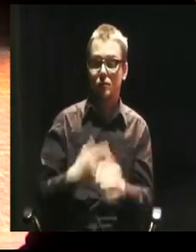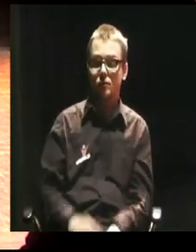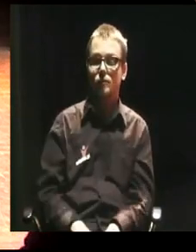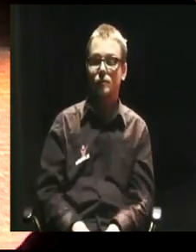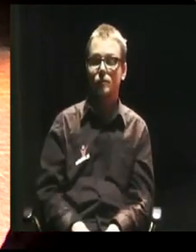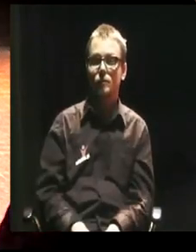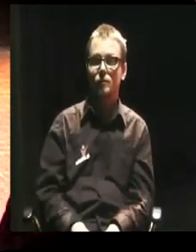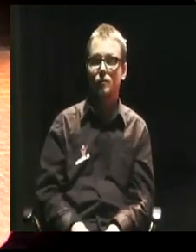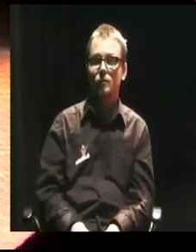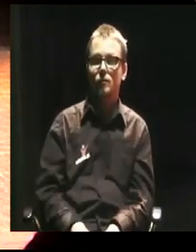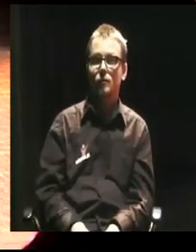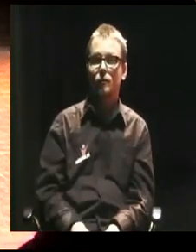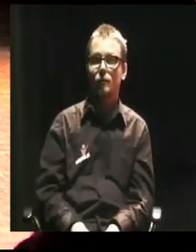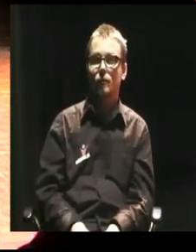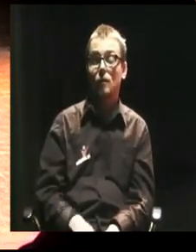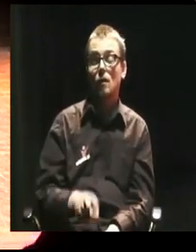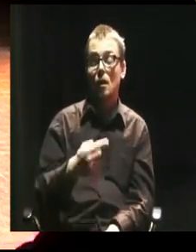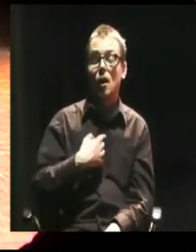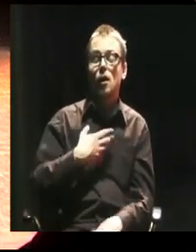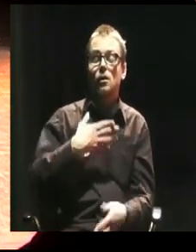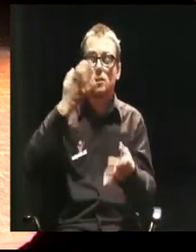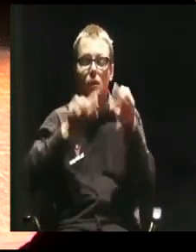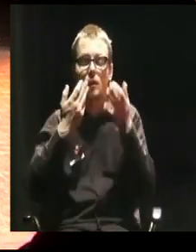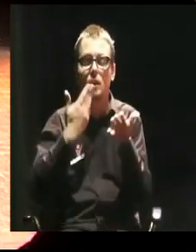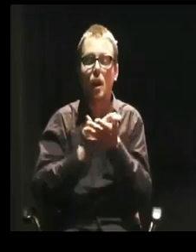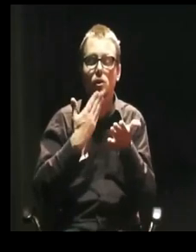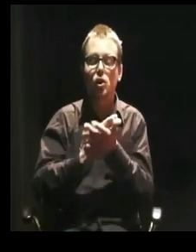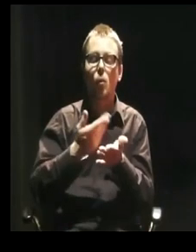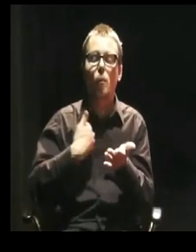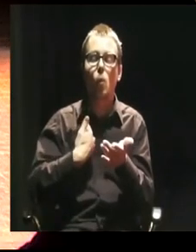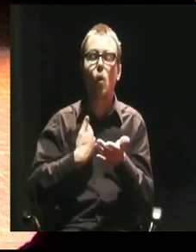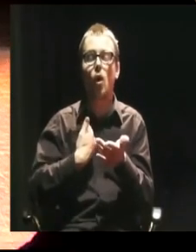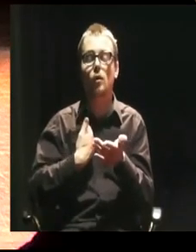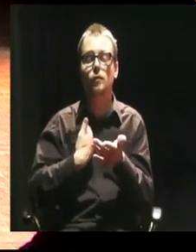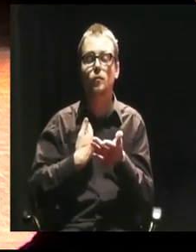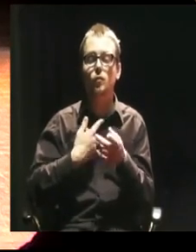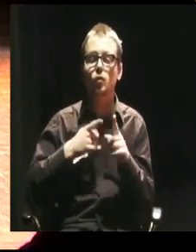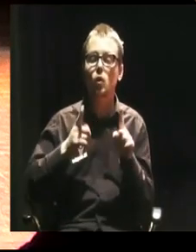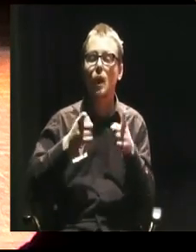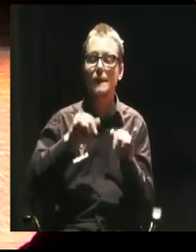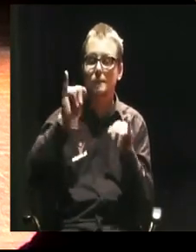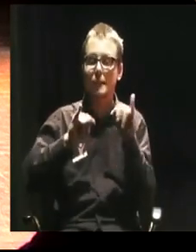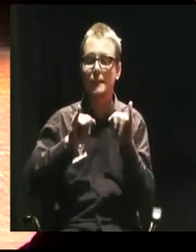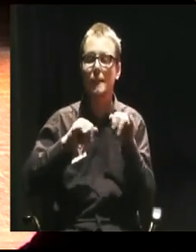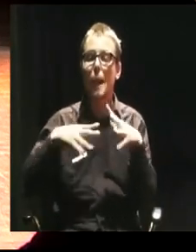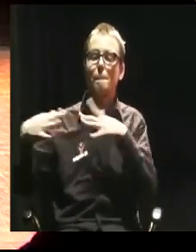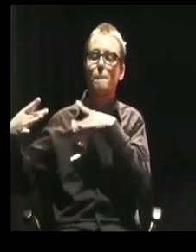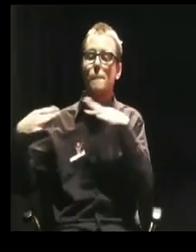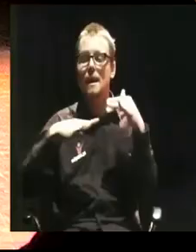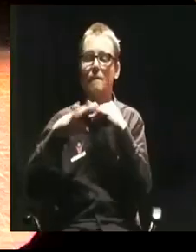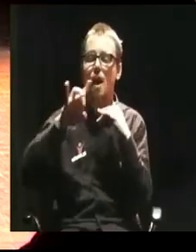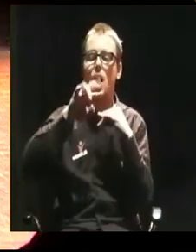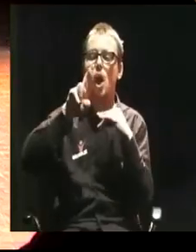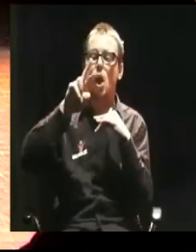zobaczyć bitwę pod Grunwaldem. Nie możemy zrobić bitwy pod Grunwaldem na Narodowym. Był już zalany wodą, były